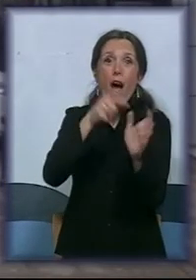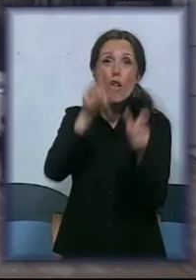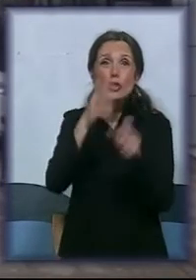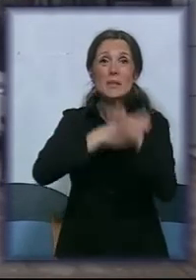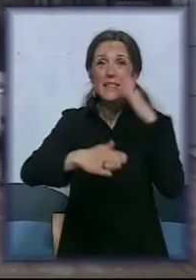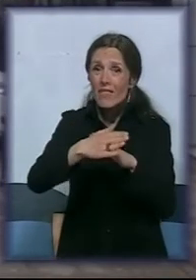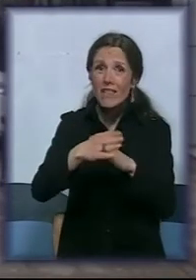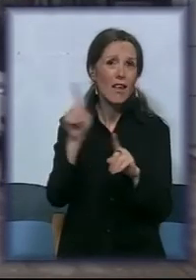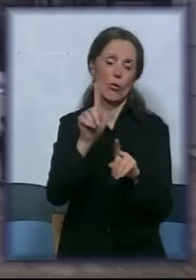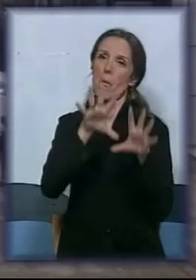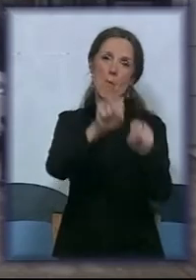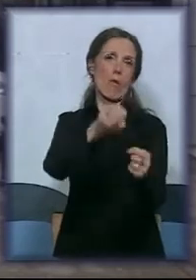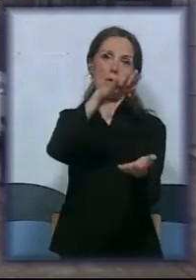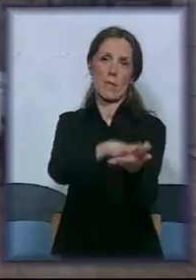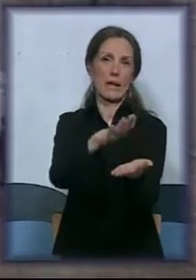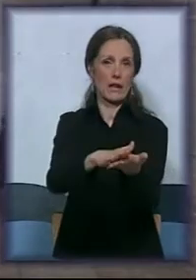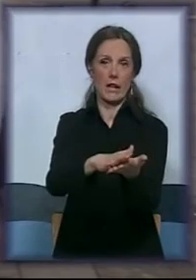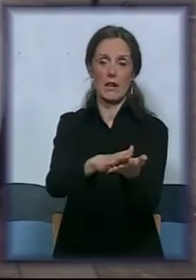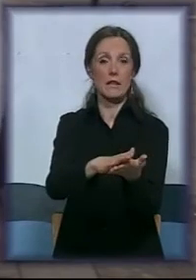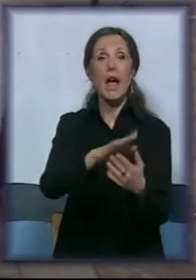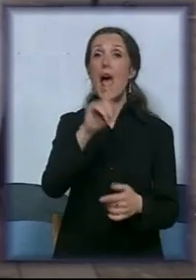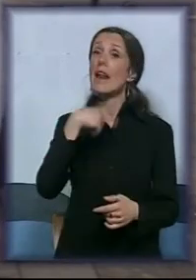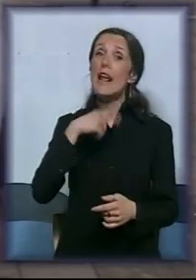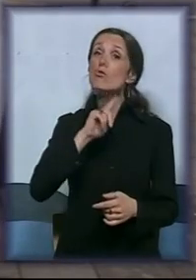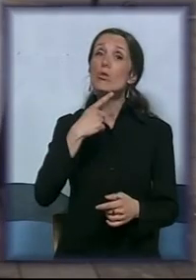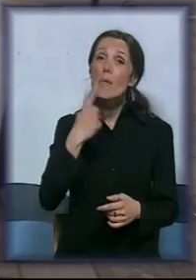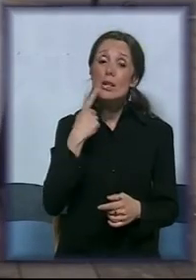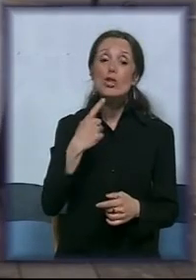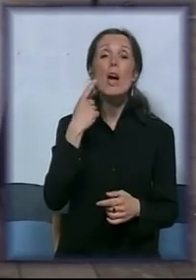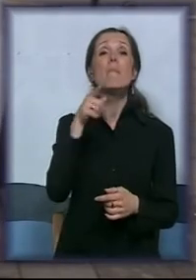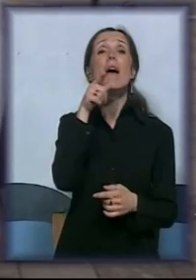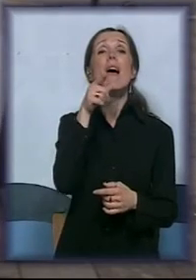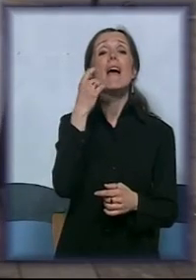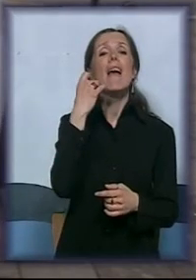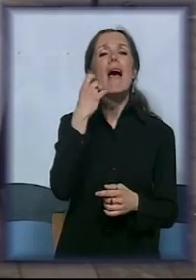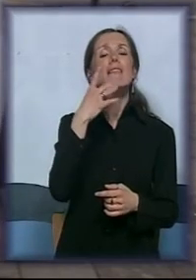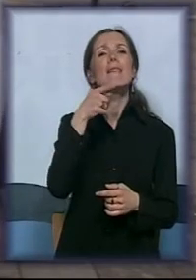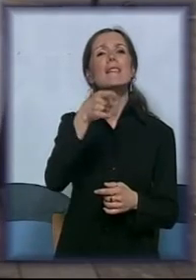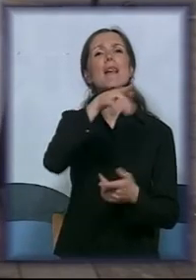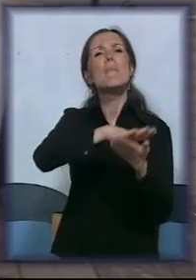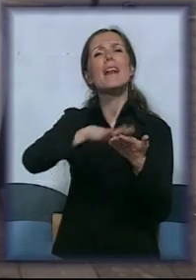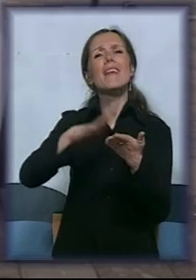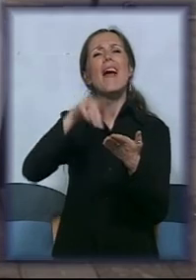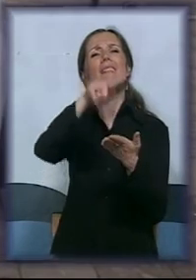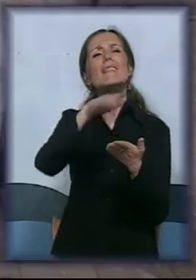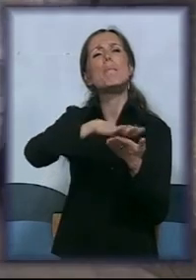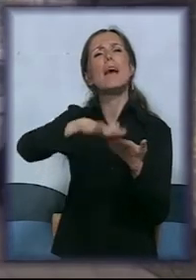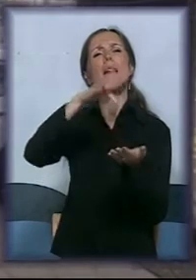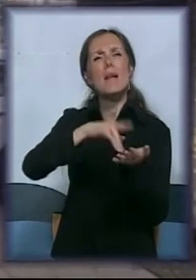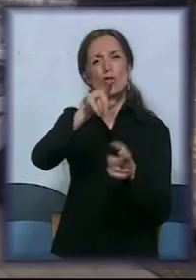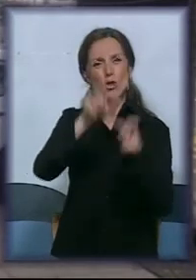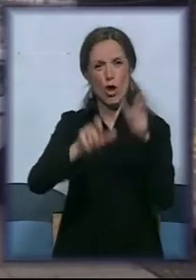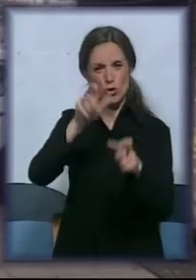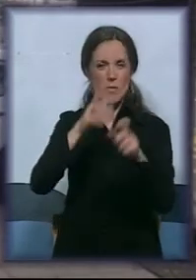Neću govoriti o onome kako izgleda kada se parkirate na mesto koje je parking mesto za osobe sa invaliditetom. O tome već znate kako izgleda